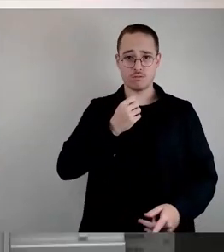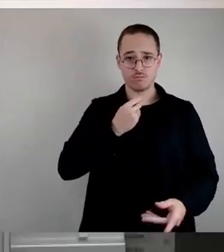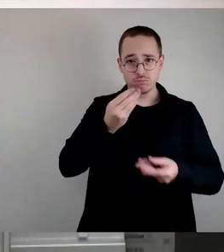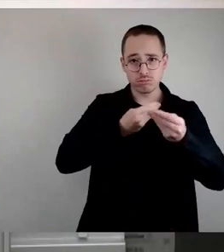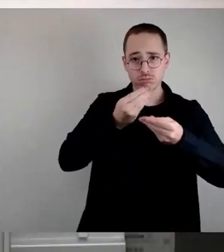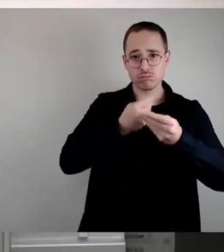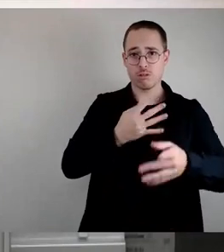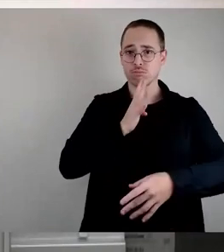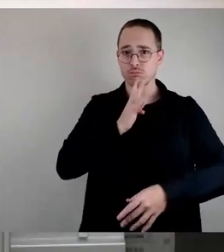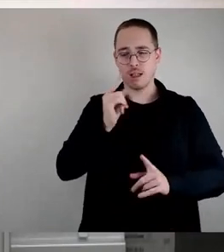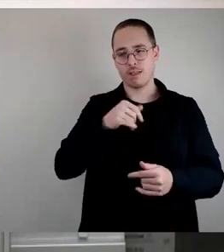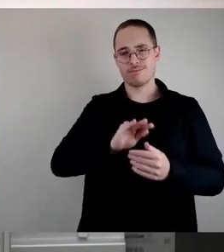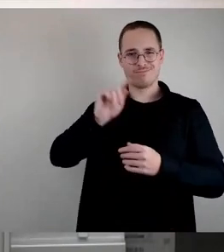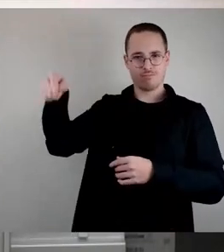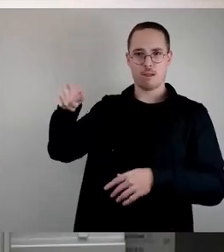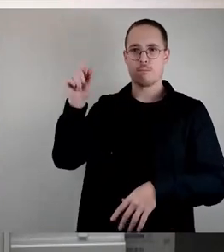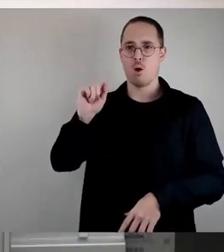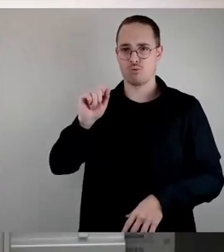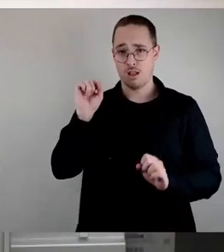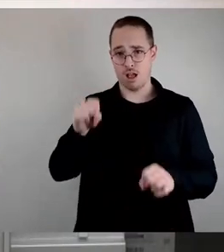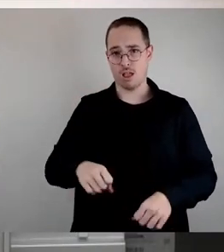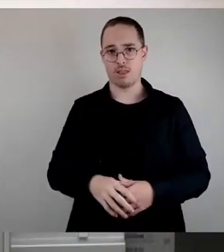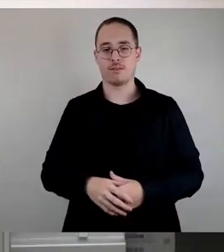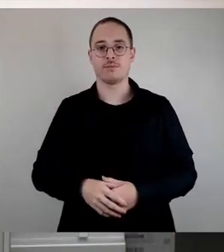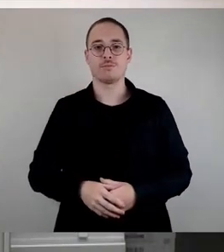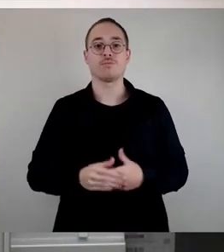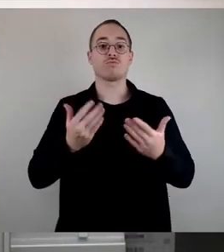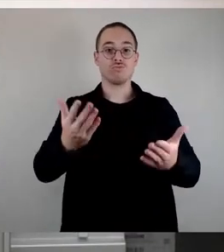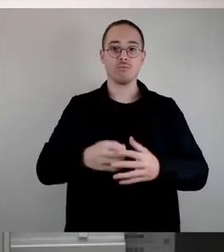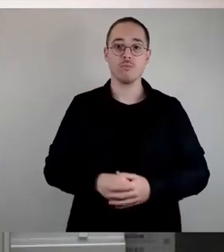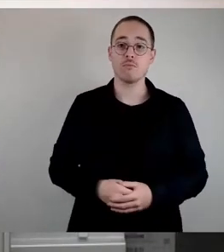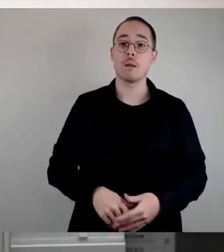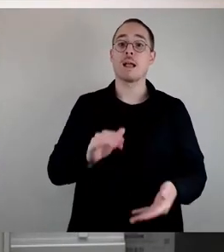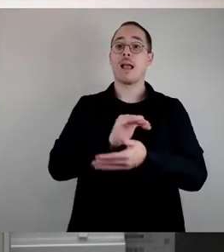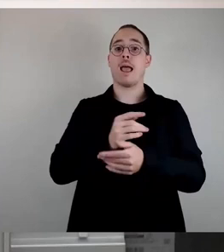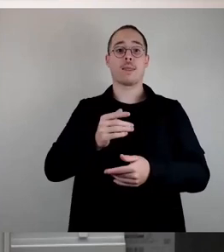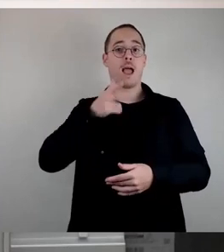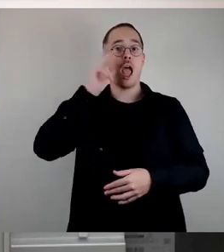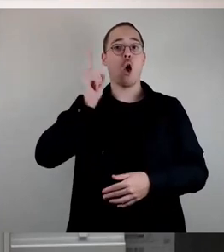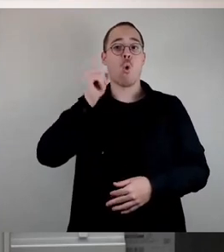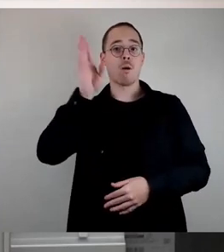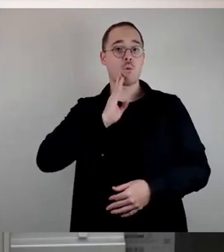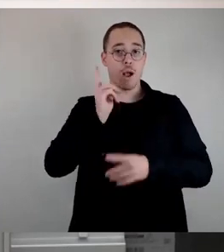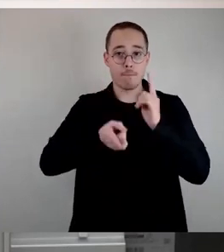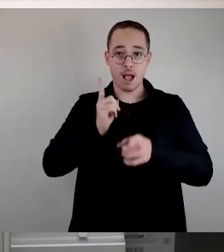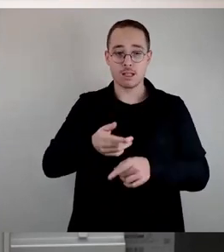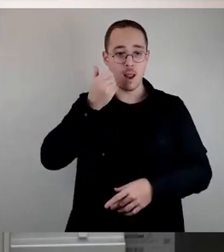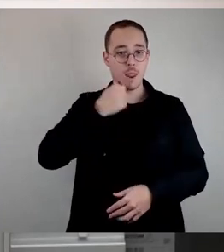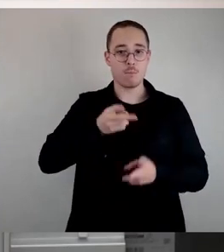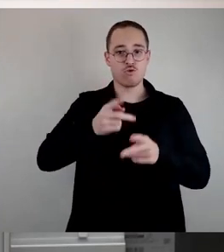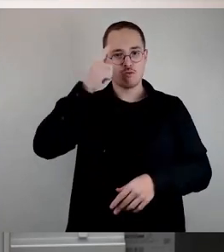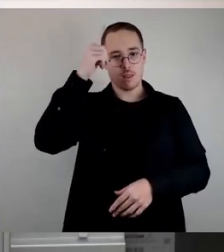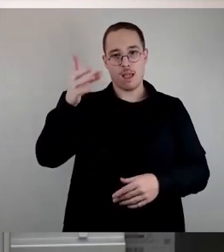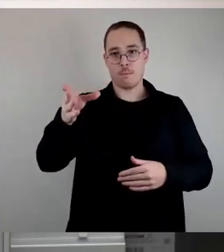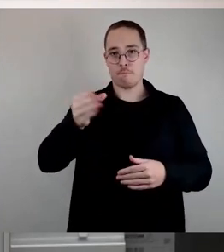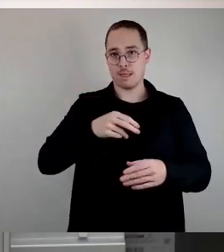Bitteschön, Herr Bernd. Ja, sehr geehrter Herr Oberbürgermeister, sehr geehrte Mitglieder des Stadtrates, zunächst möchte ich mich bedanken, dass ich hier